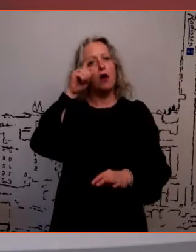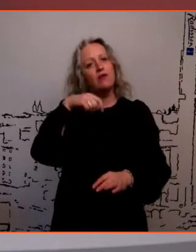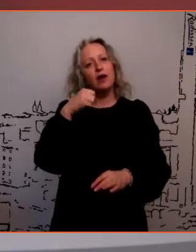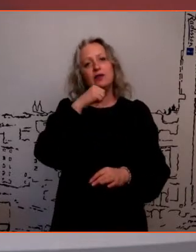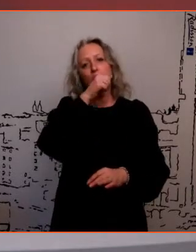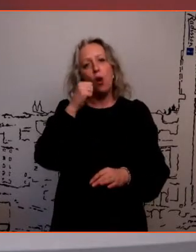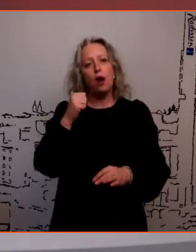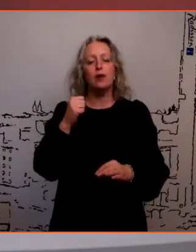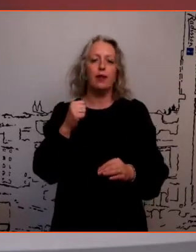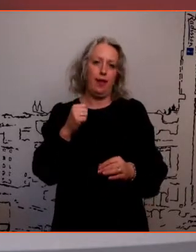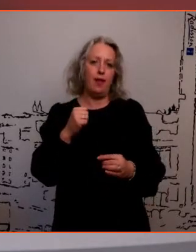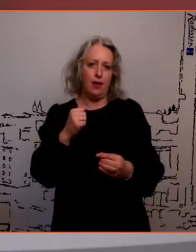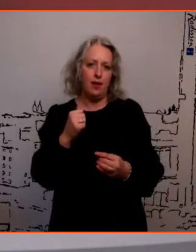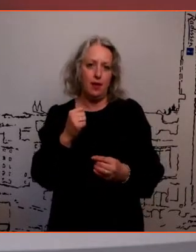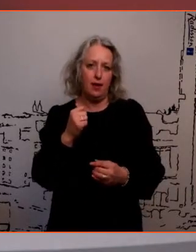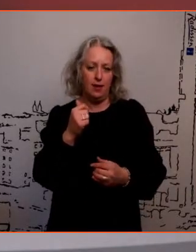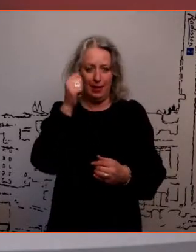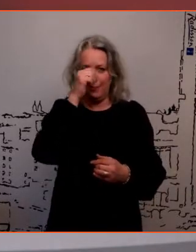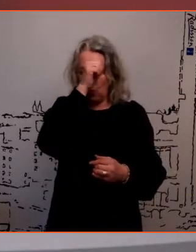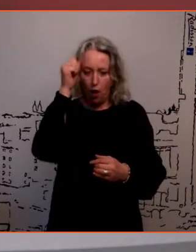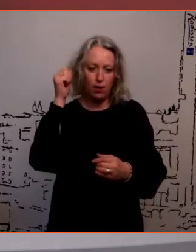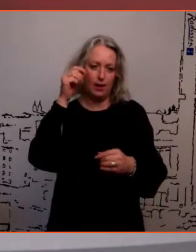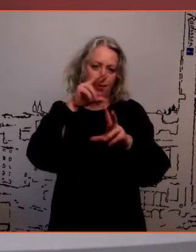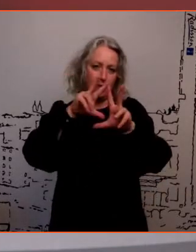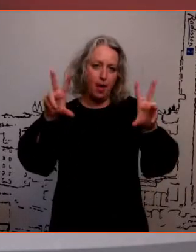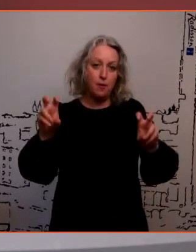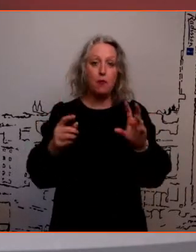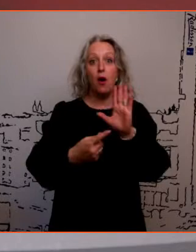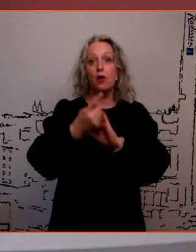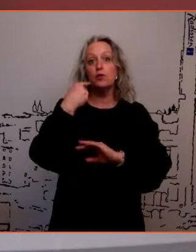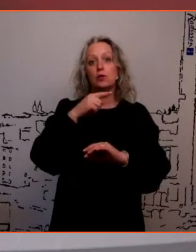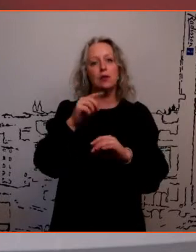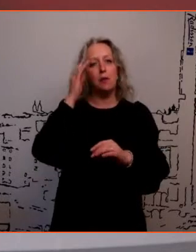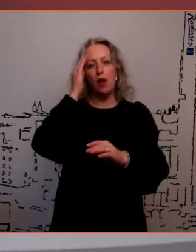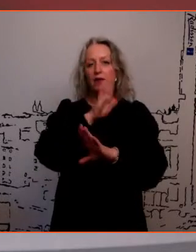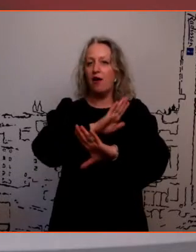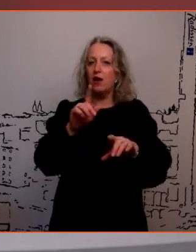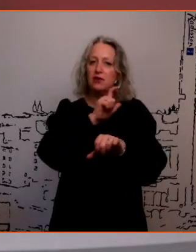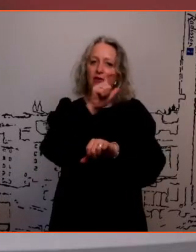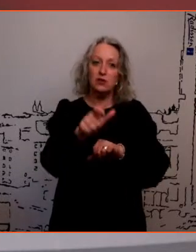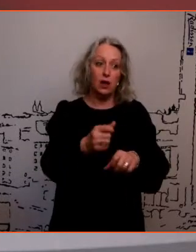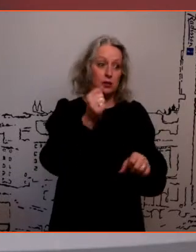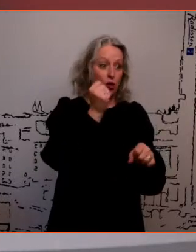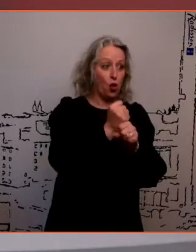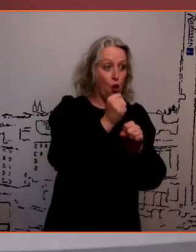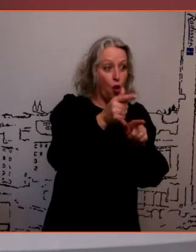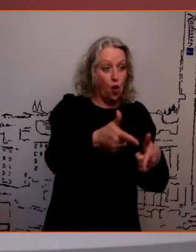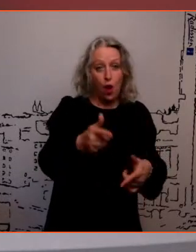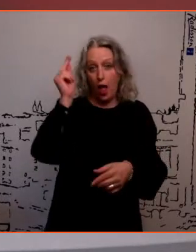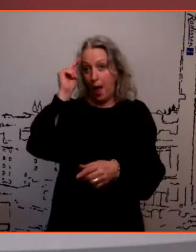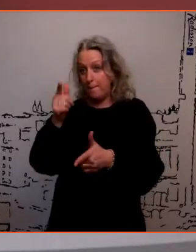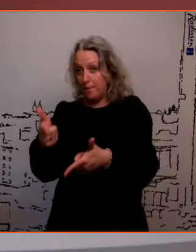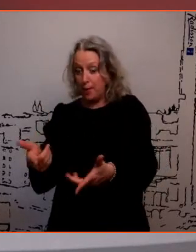nagu alguses võib-olla nalja kõtsin ka, et ma ei kavatsegi vastata küsimusele, kas tööle või õppima, sest iga ühaks